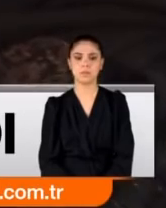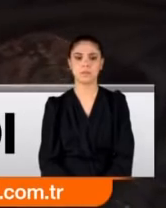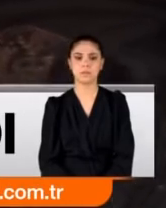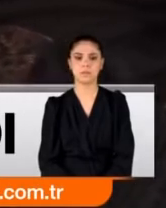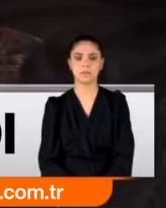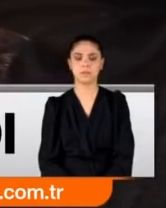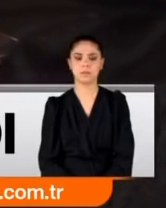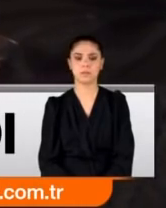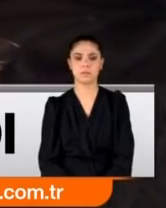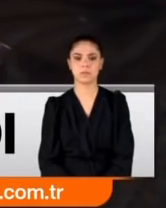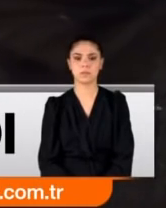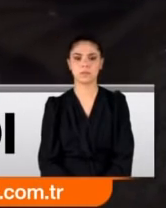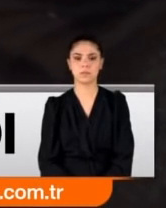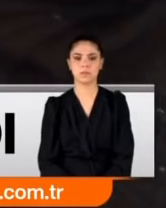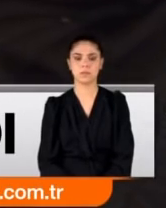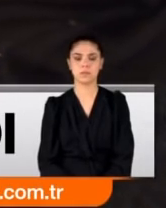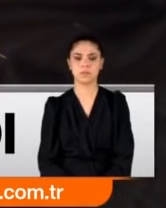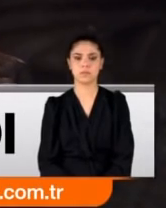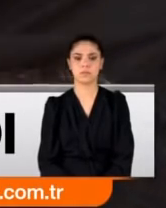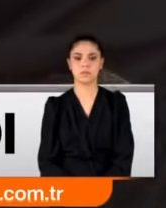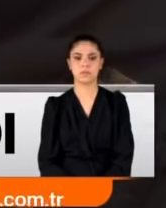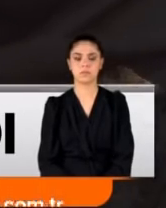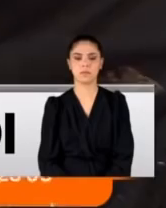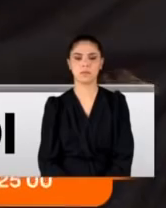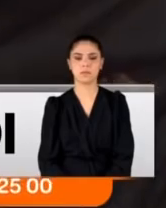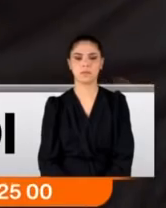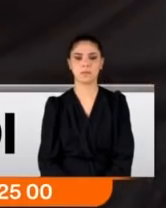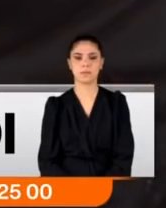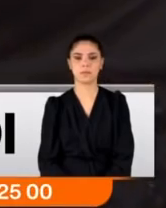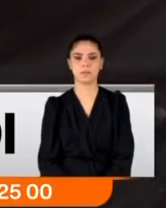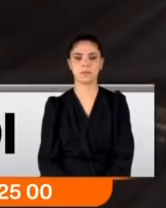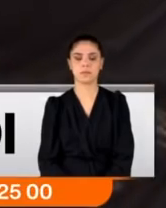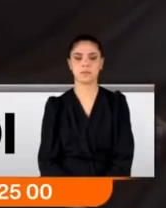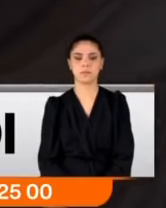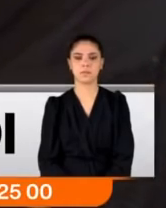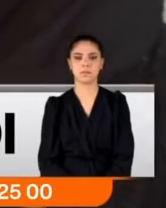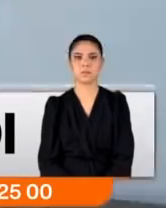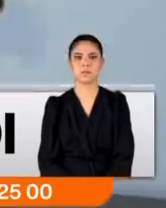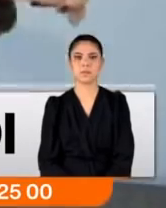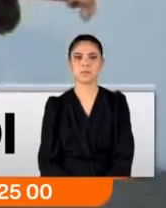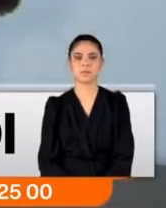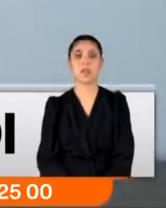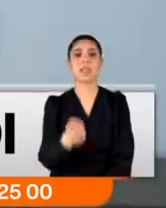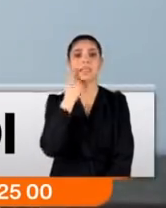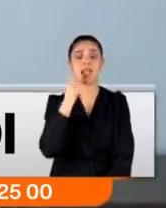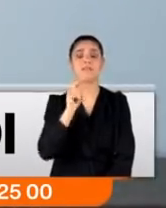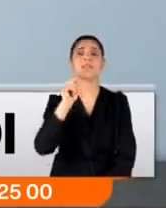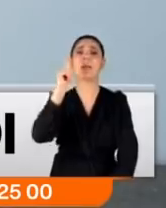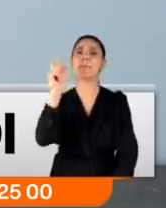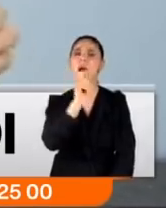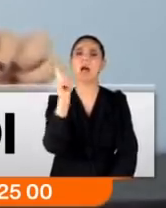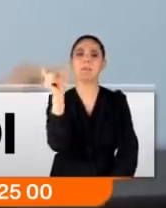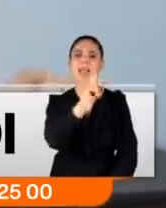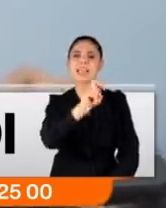dikir? Boynun burayı. Buralar baksana. Daha bir aydır yara darp yerleri yetmedi. Devletten her ay